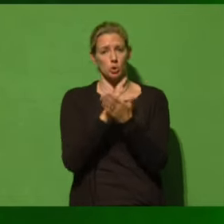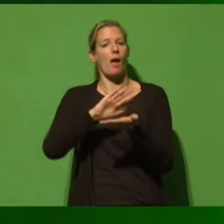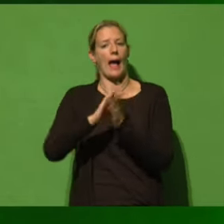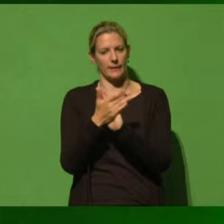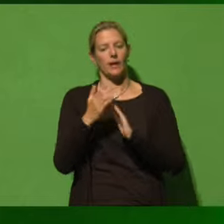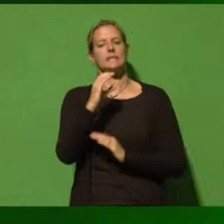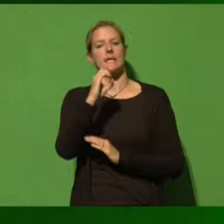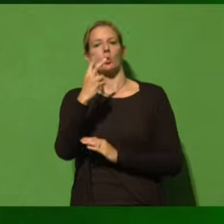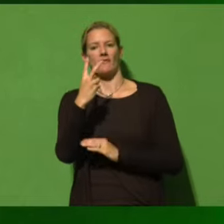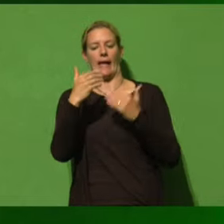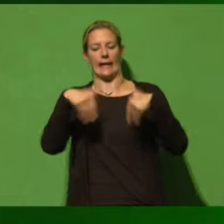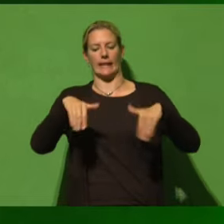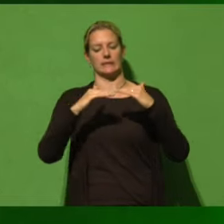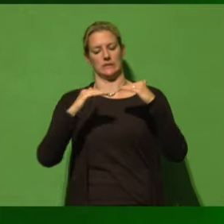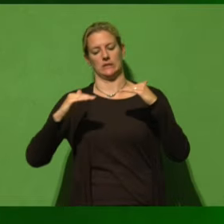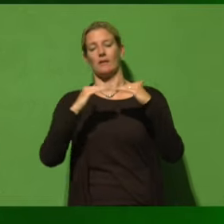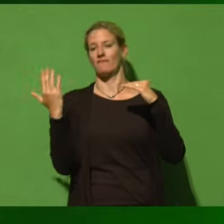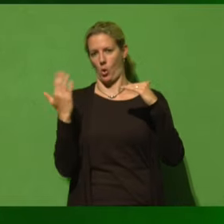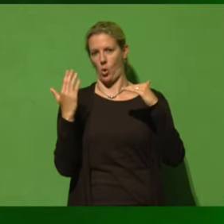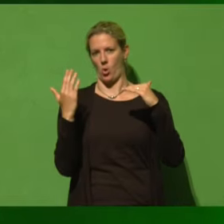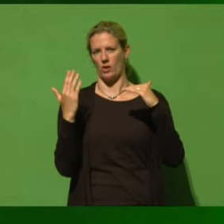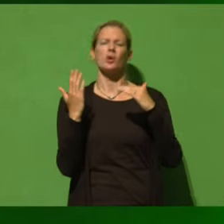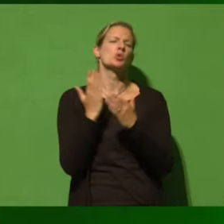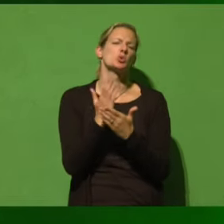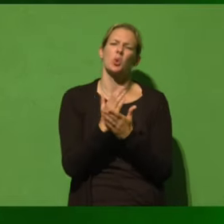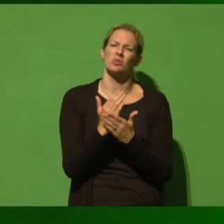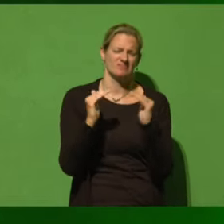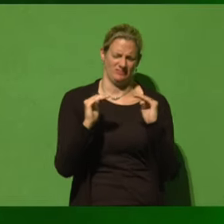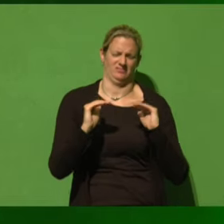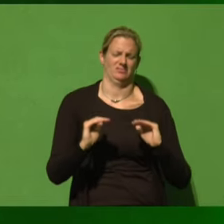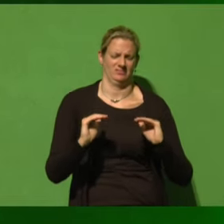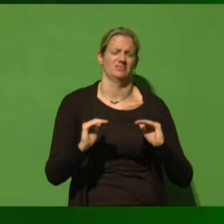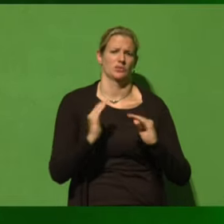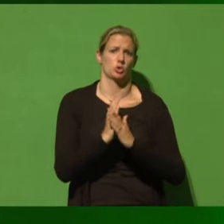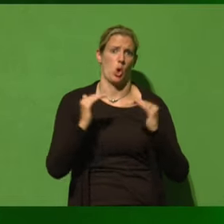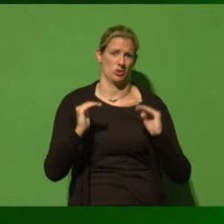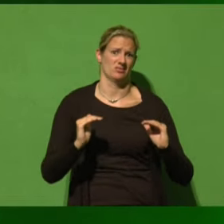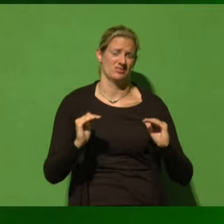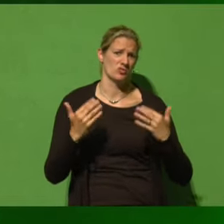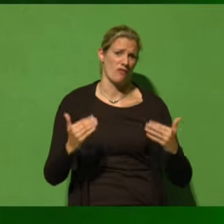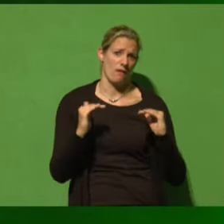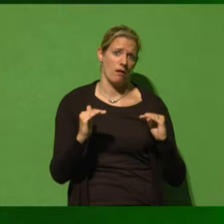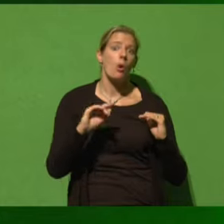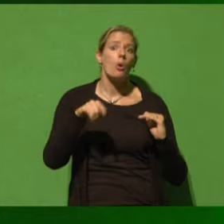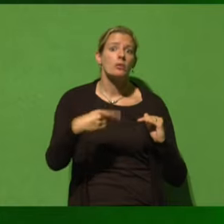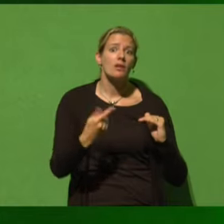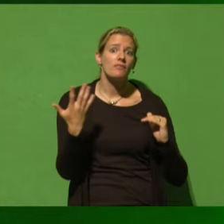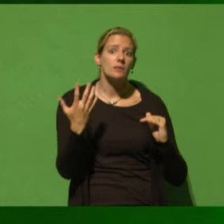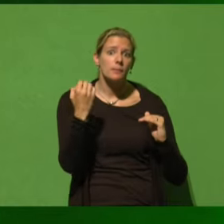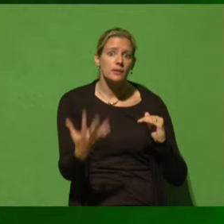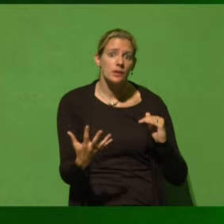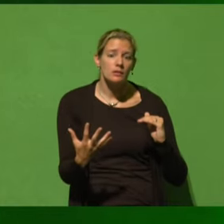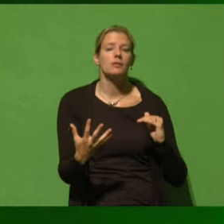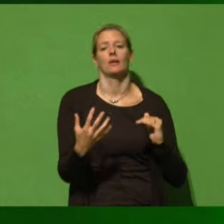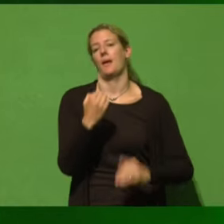geeinigt. Es war ein schwacher Kompromiss, ein harmloser Kompromiss. Und was passiert dann? Dann gibt es eine große Spende vom BMW,